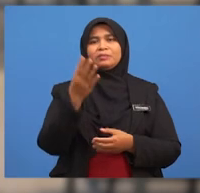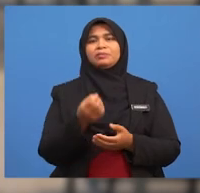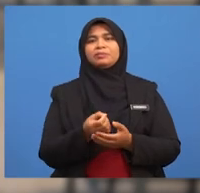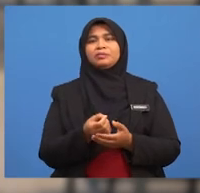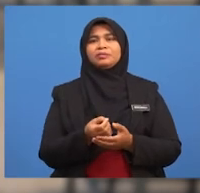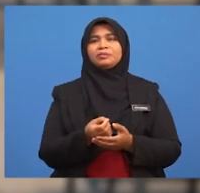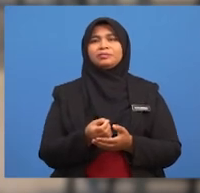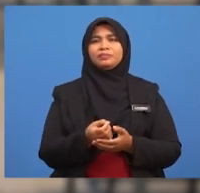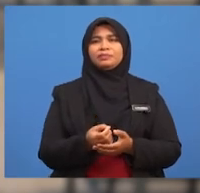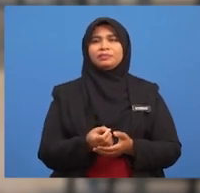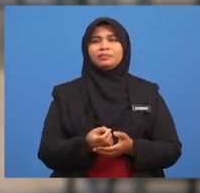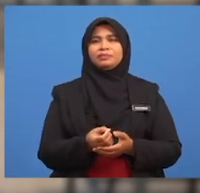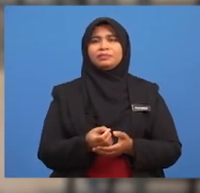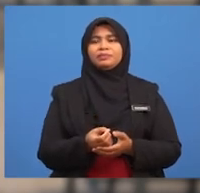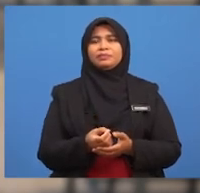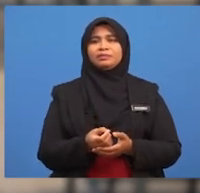ini